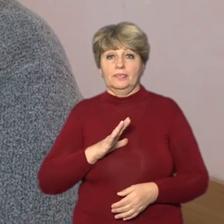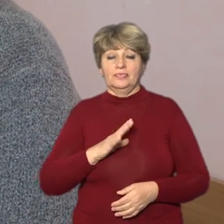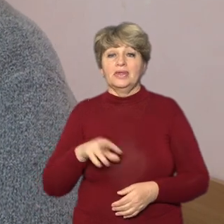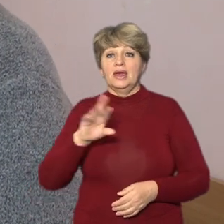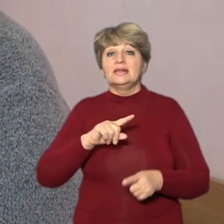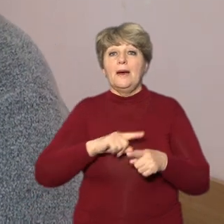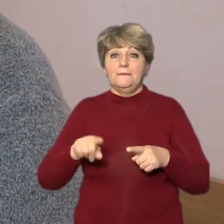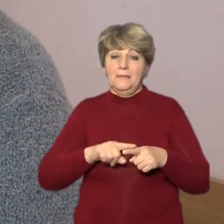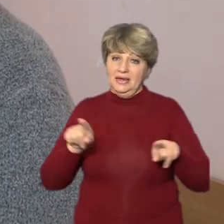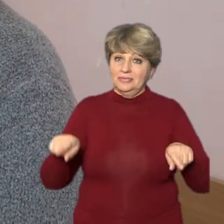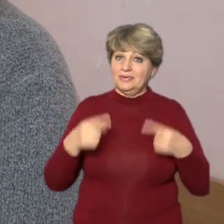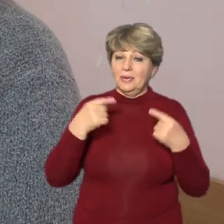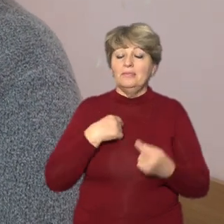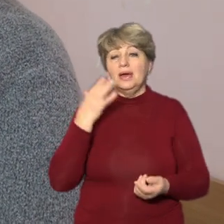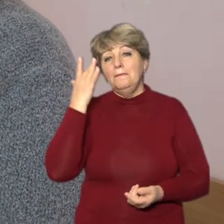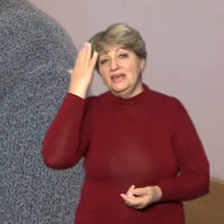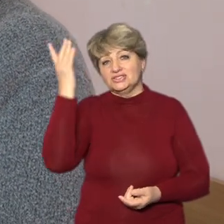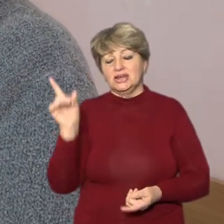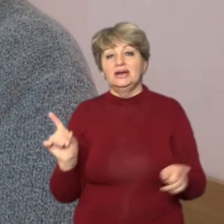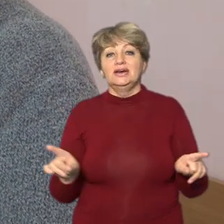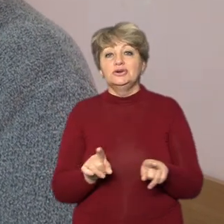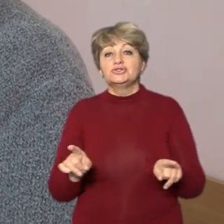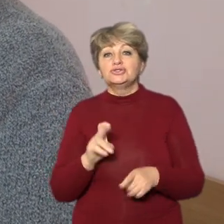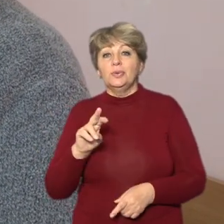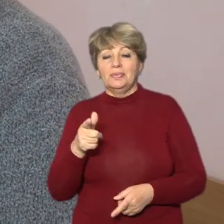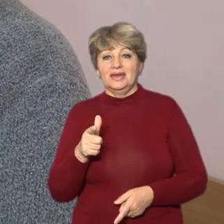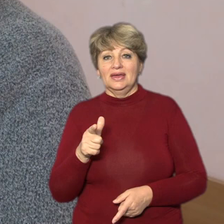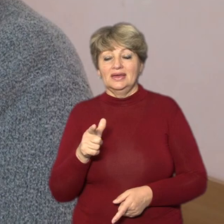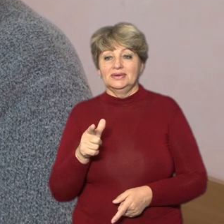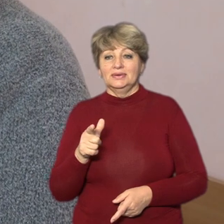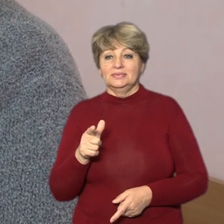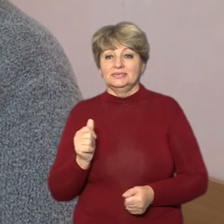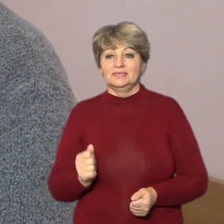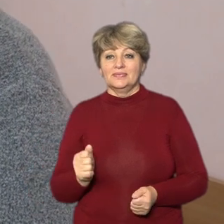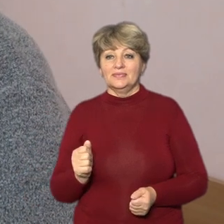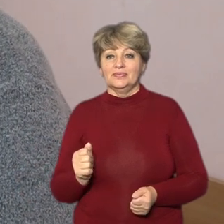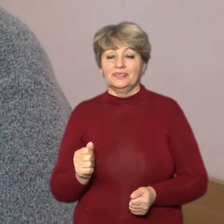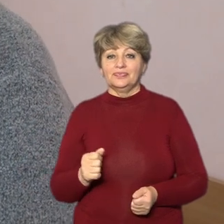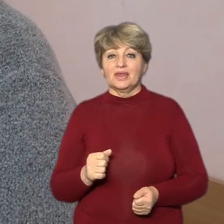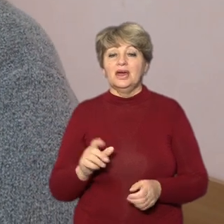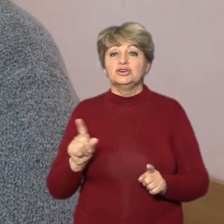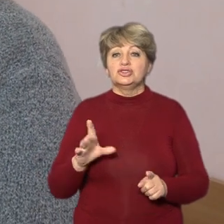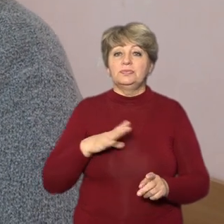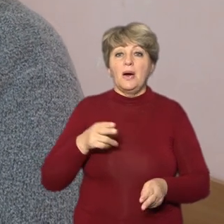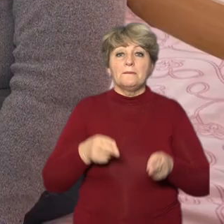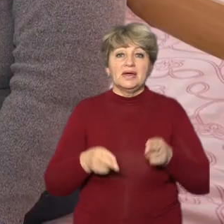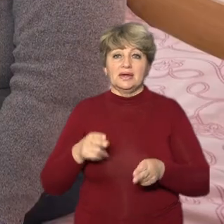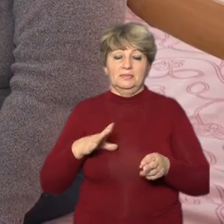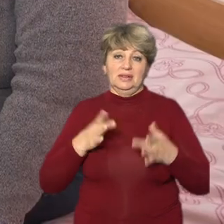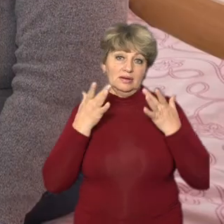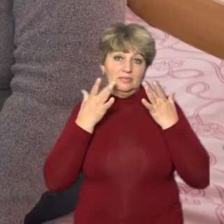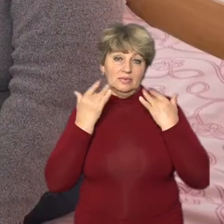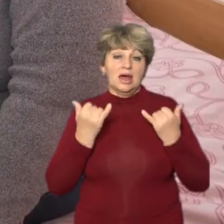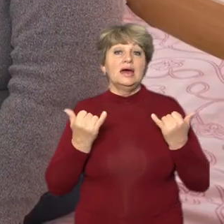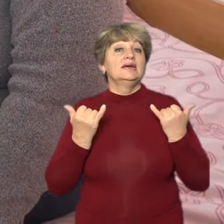встановлення ми маєштові, звісно, в тому, щоб мені травматична операція була. Тепер,